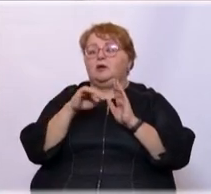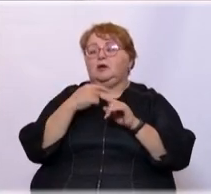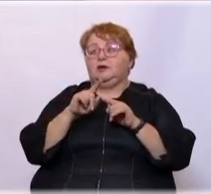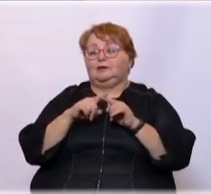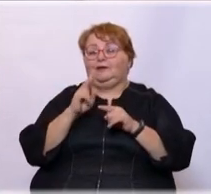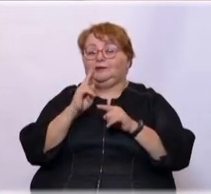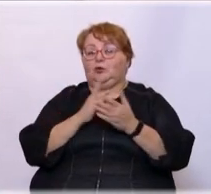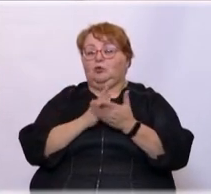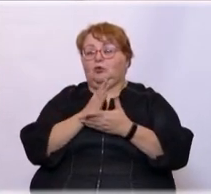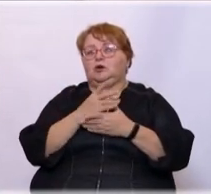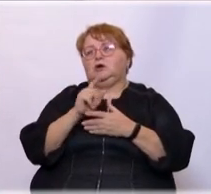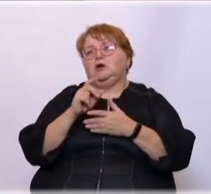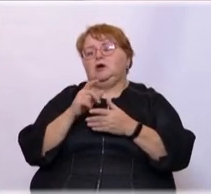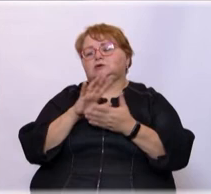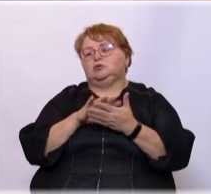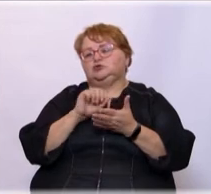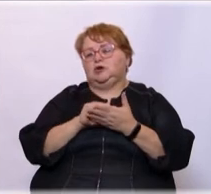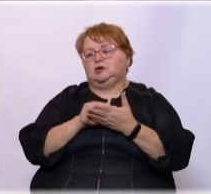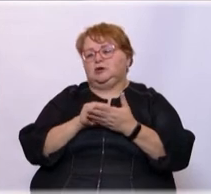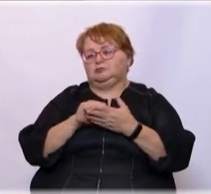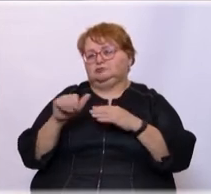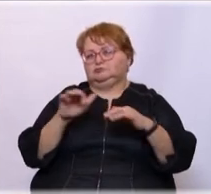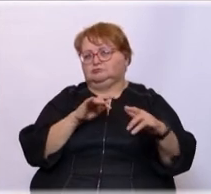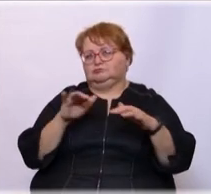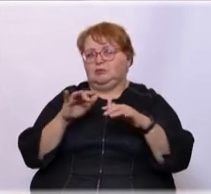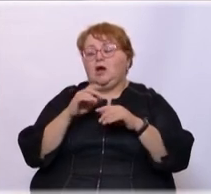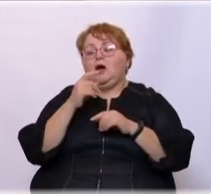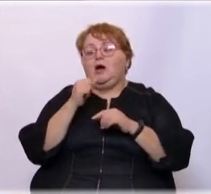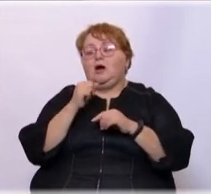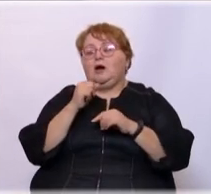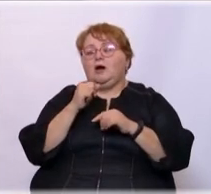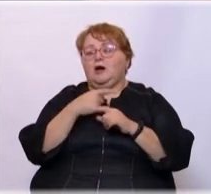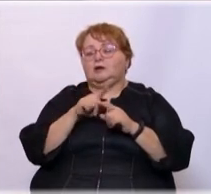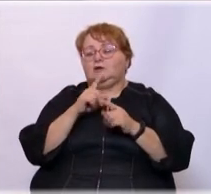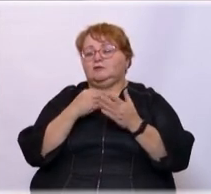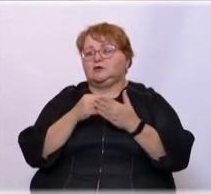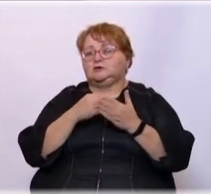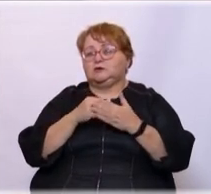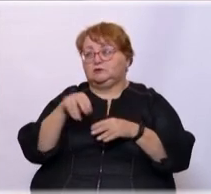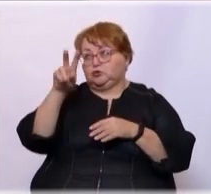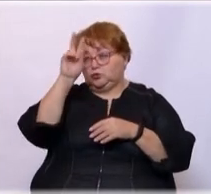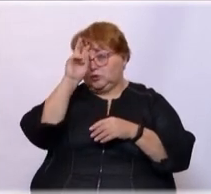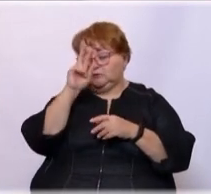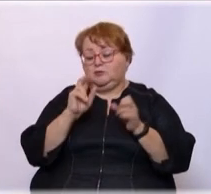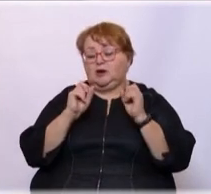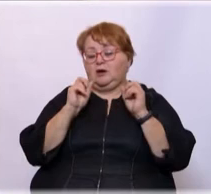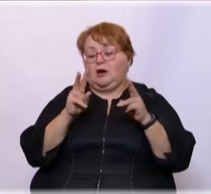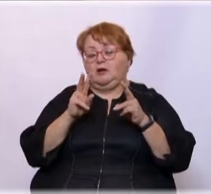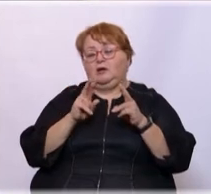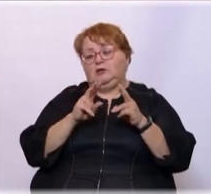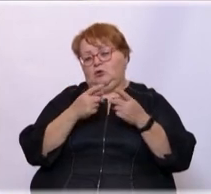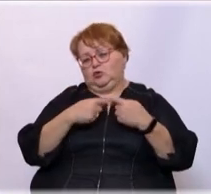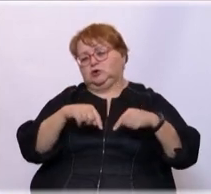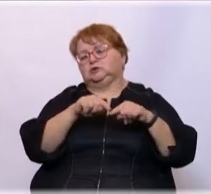нарушением опорно-двигательной системы. Да. И она финансируется государством, как аккредитованная